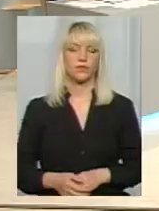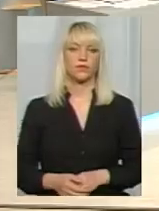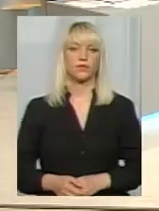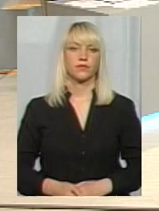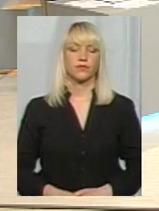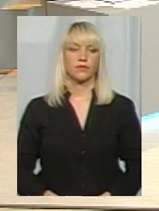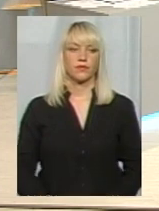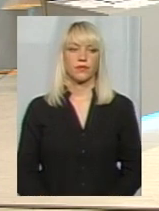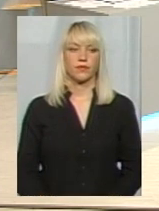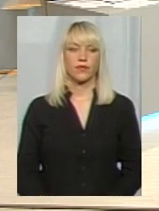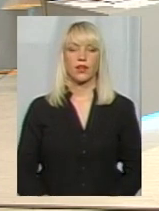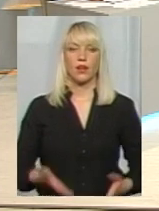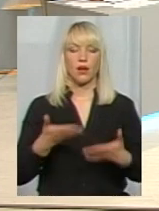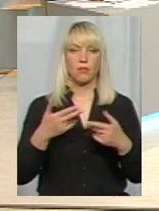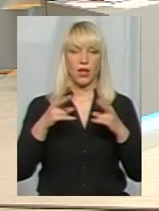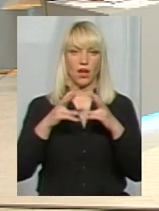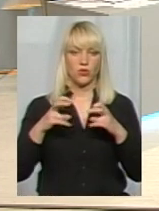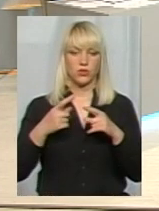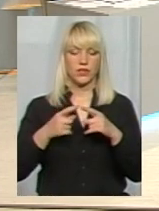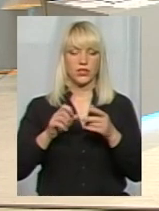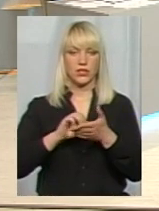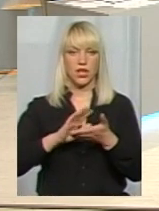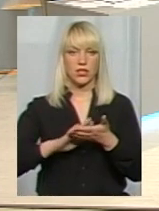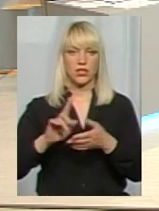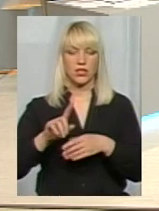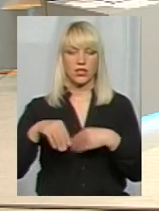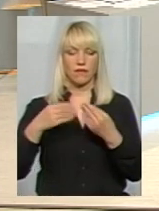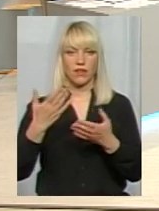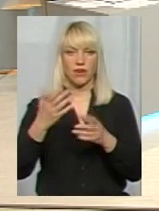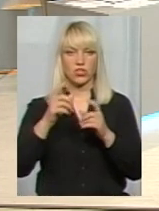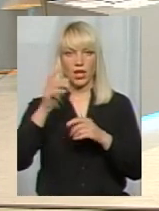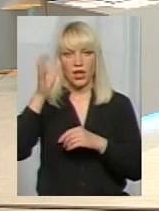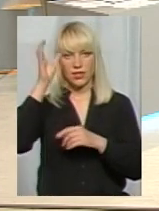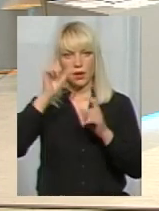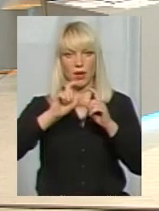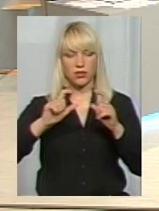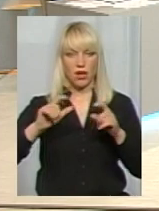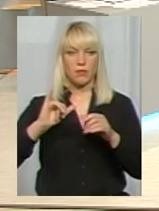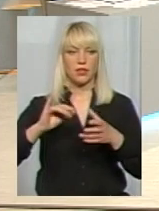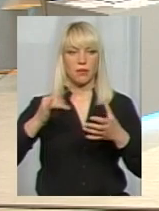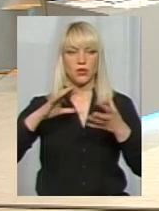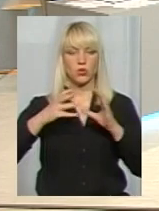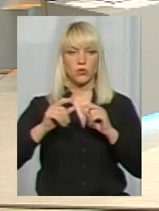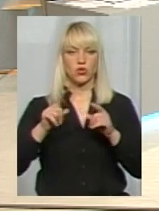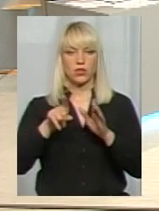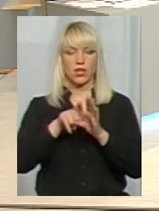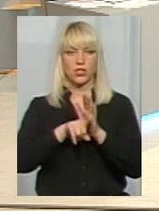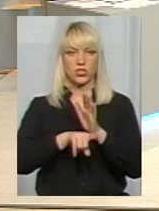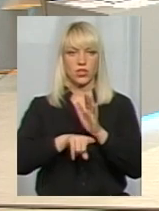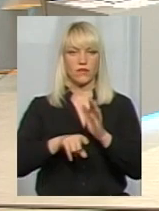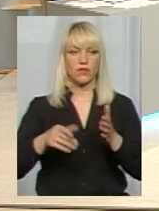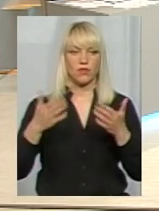І ми аналізували ті дані, які надавали з вашого департаменту, і підсумували, що найдешевшим